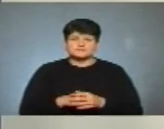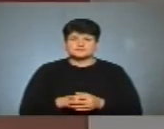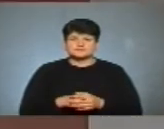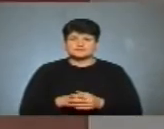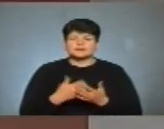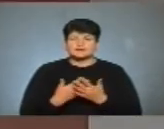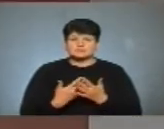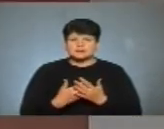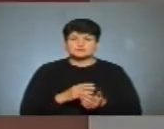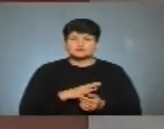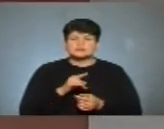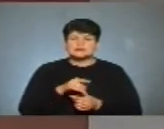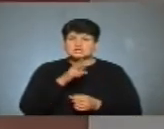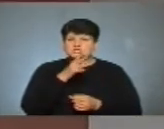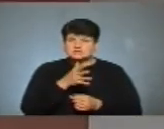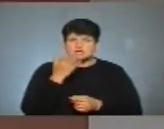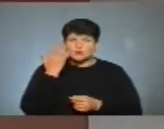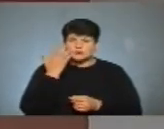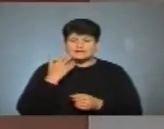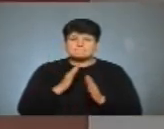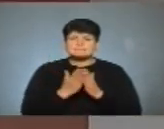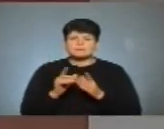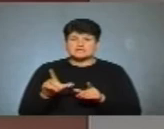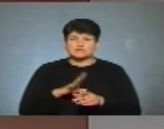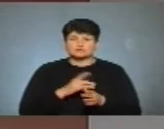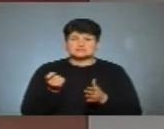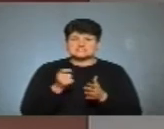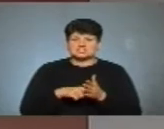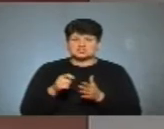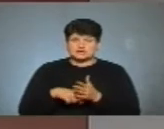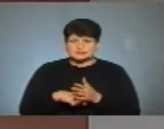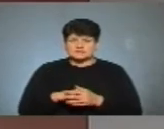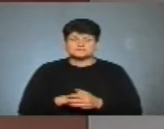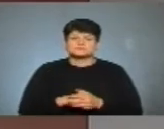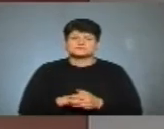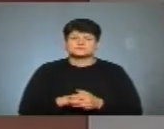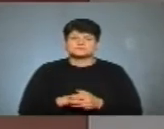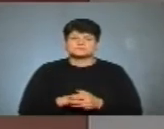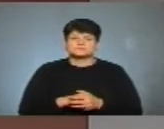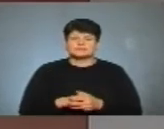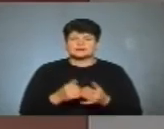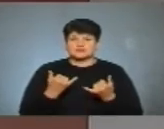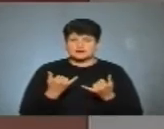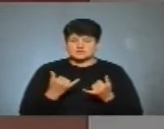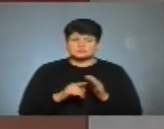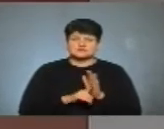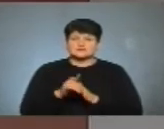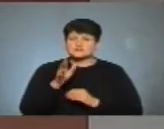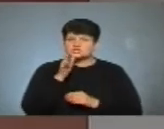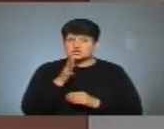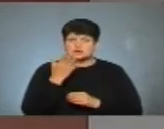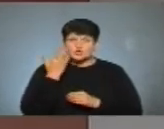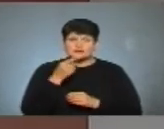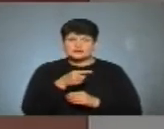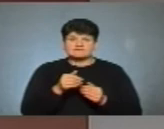наприклад, були такі часи, коли взагалі бібліотеки були зачинені, так? А от нарешті настав той час, коли їх